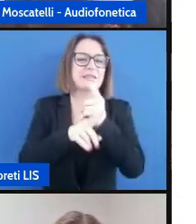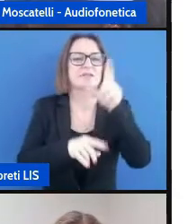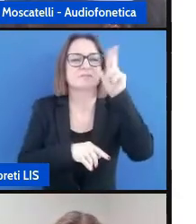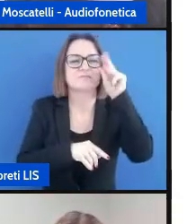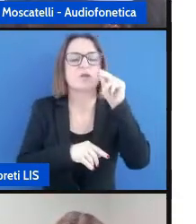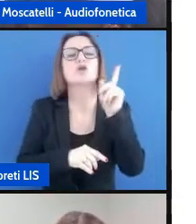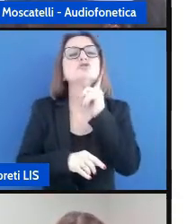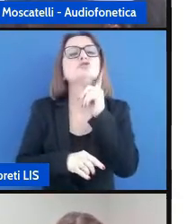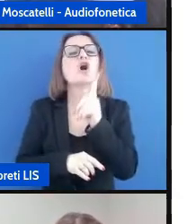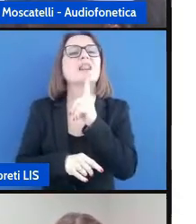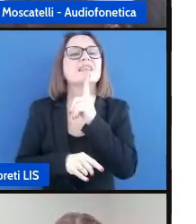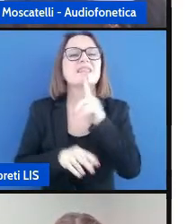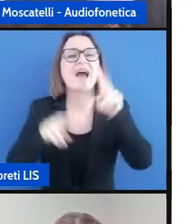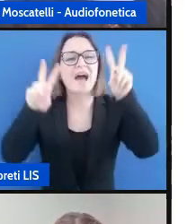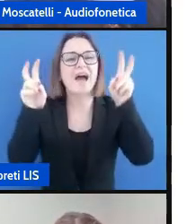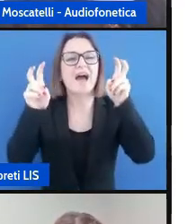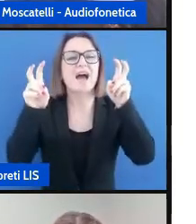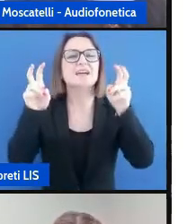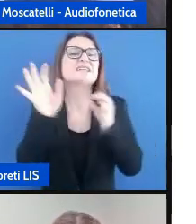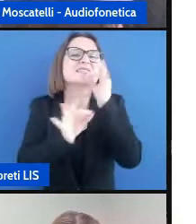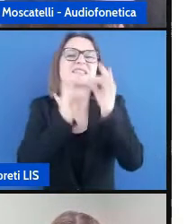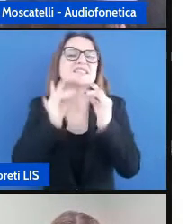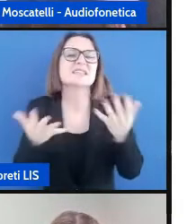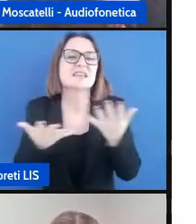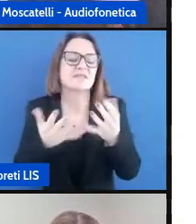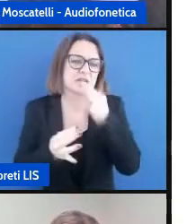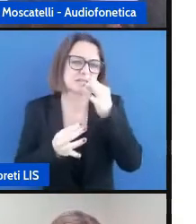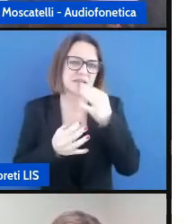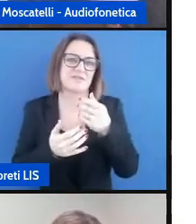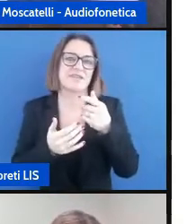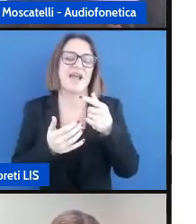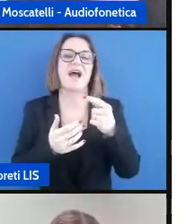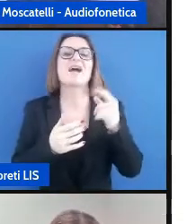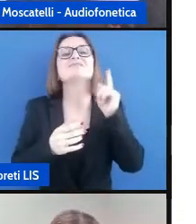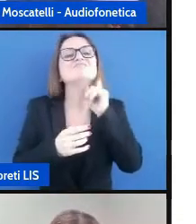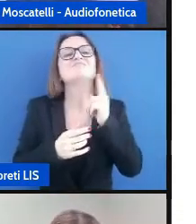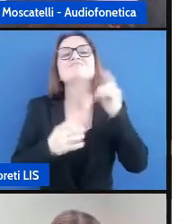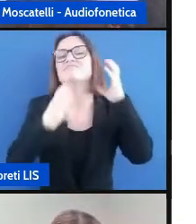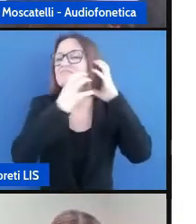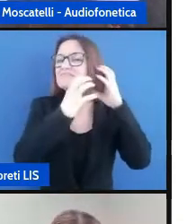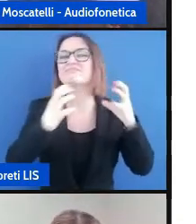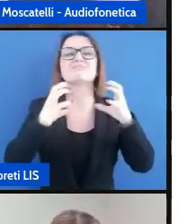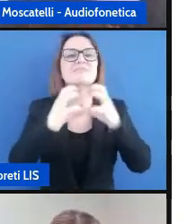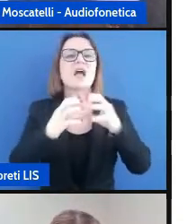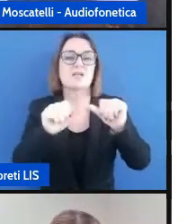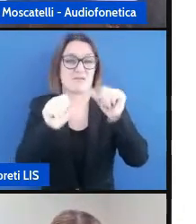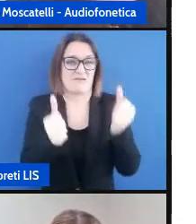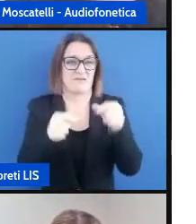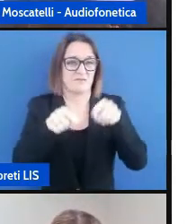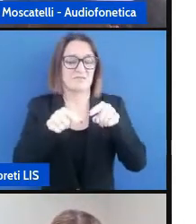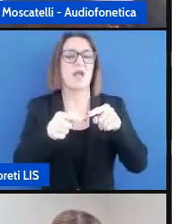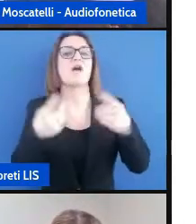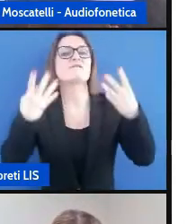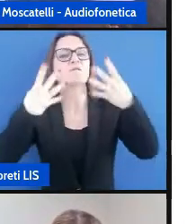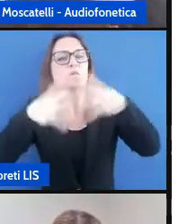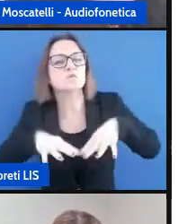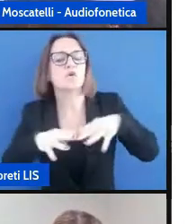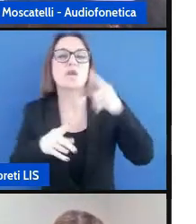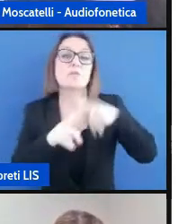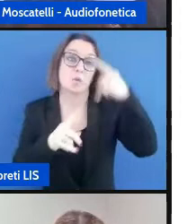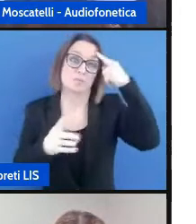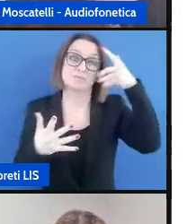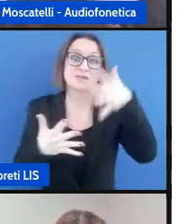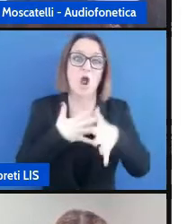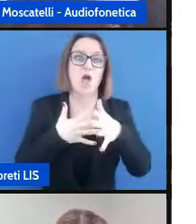non entro nel merito c'è l'aspetto fisiologico da approfondire funzionale e psicologico relazionale elementi